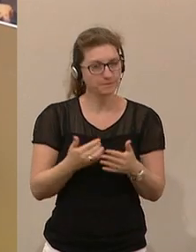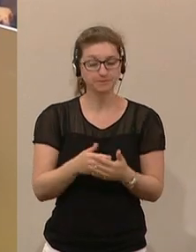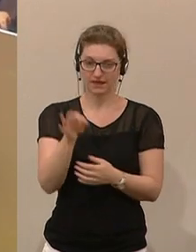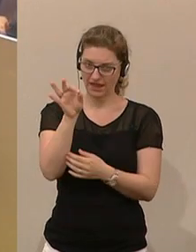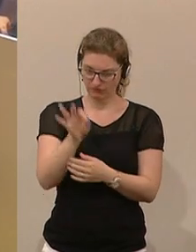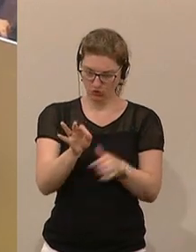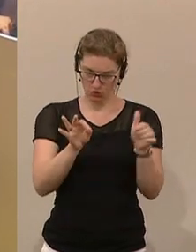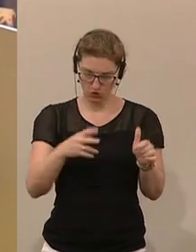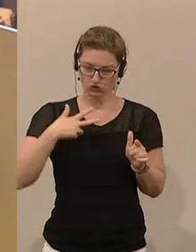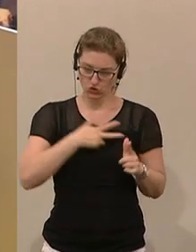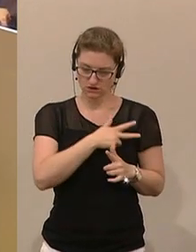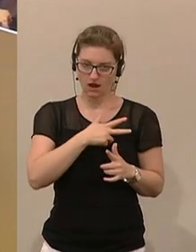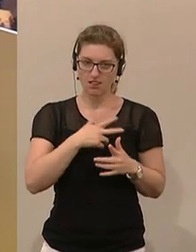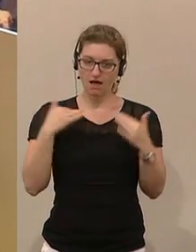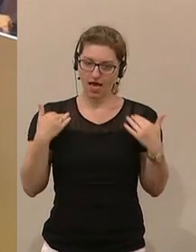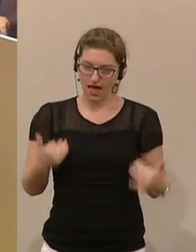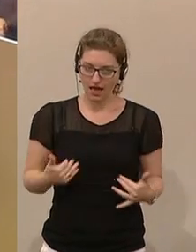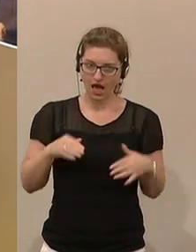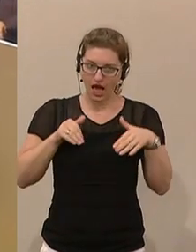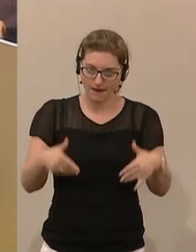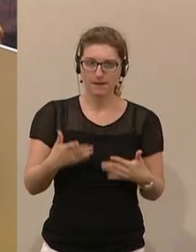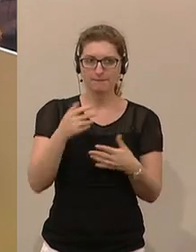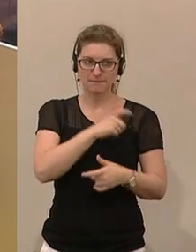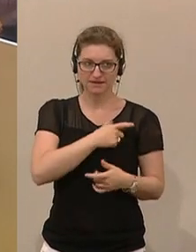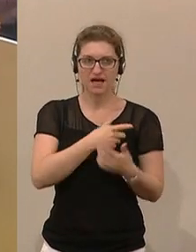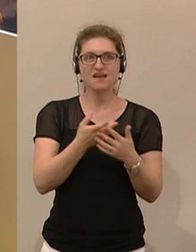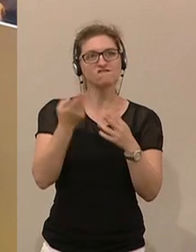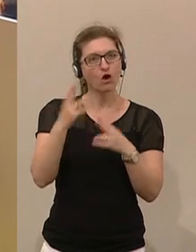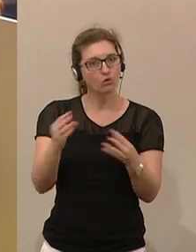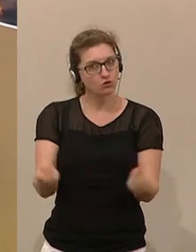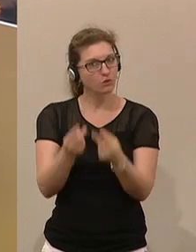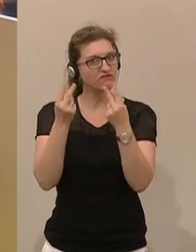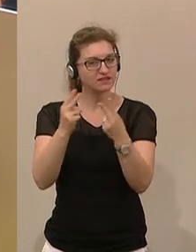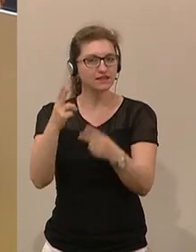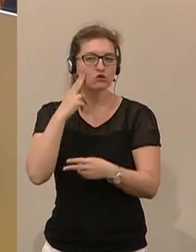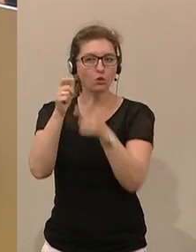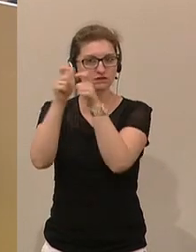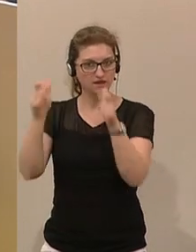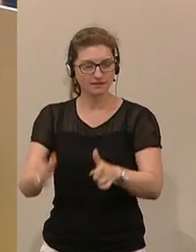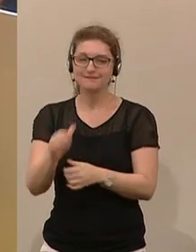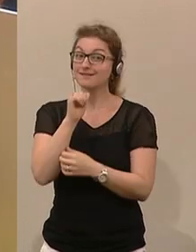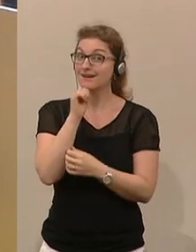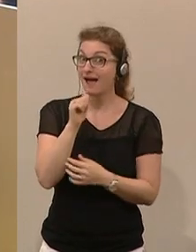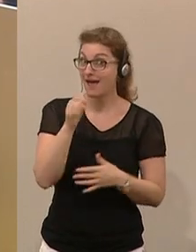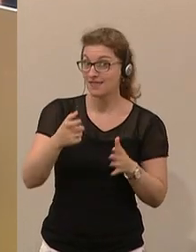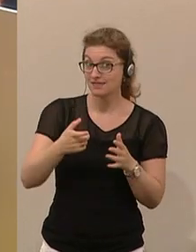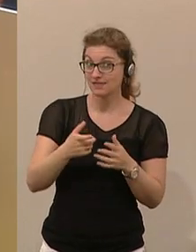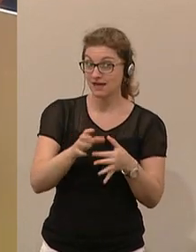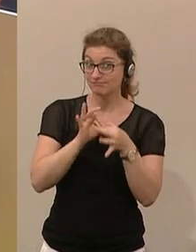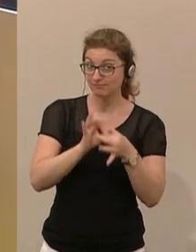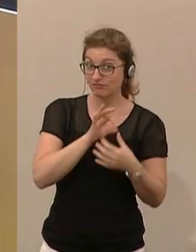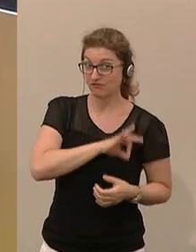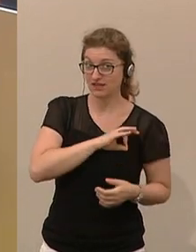FPÖ, die Soziale Heimatpartei, weil es um Konzerne geht, keine verbindliche Volksabstimmung zu